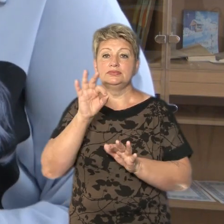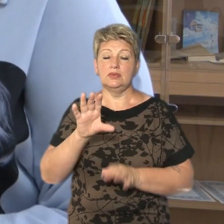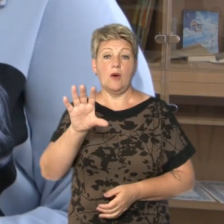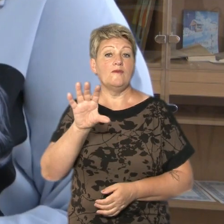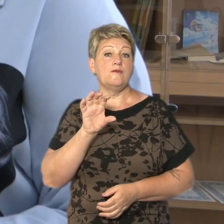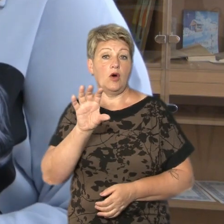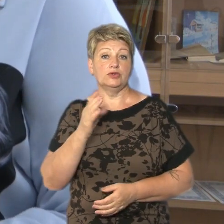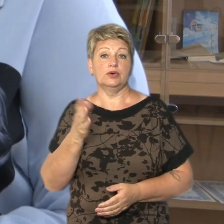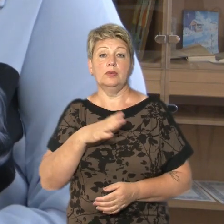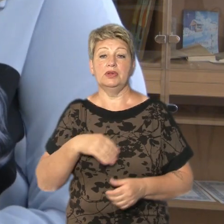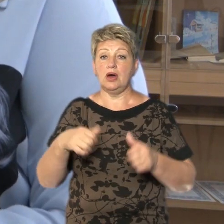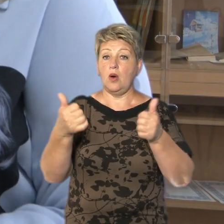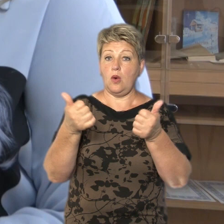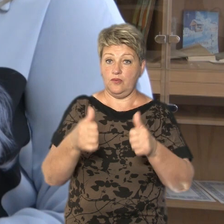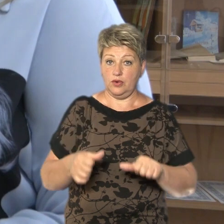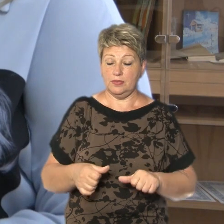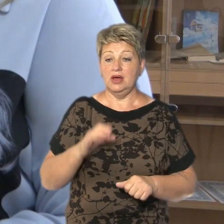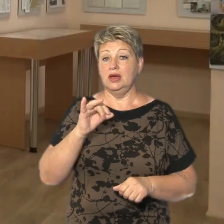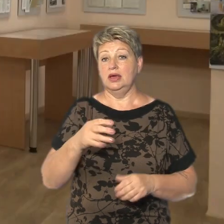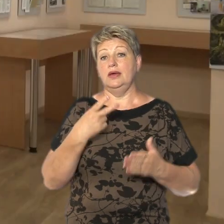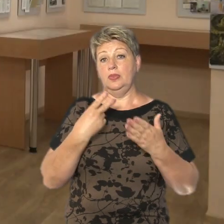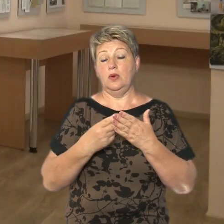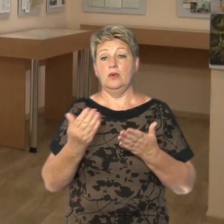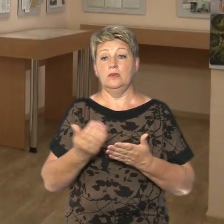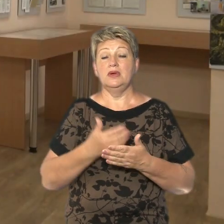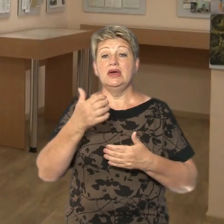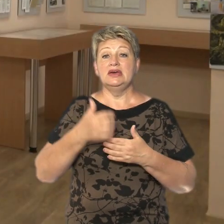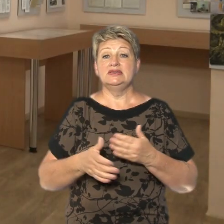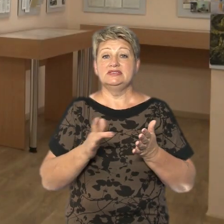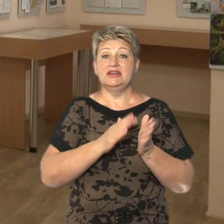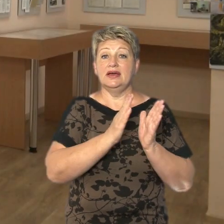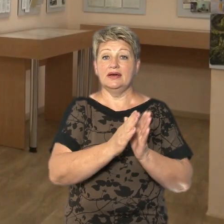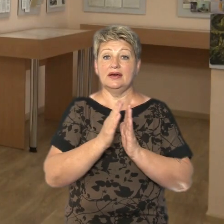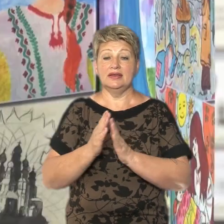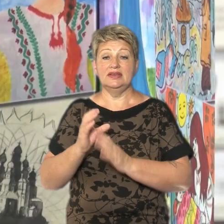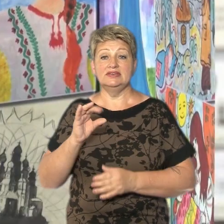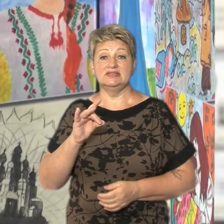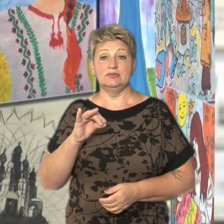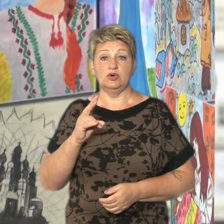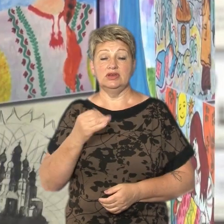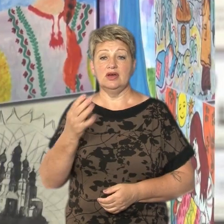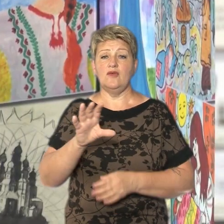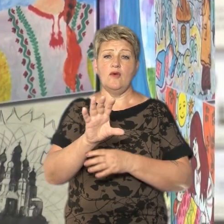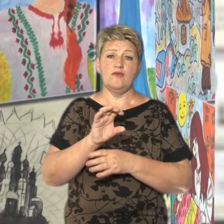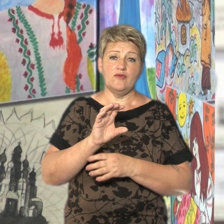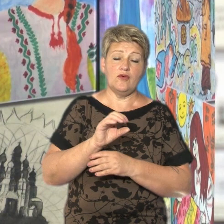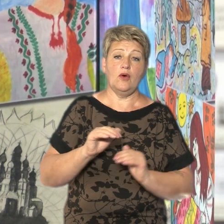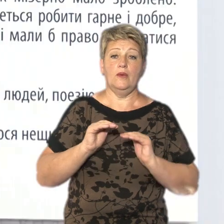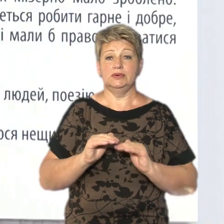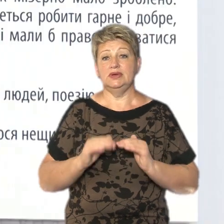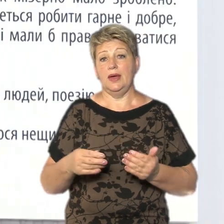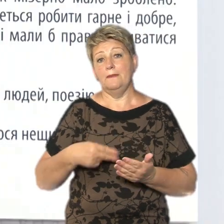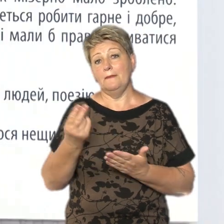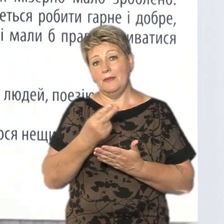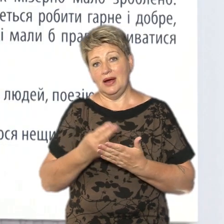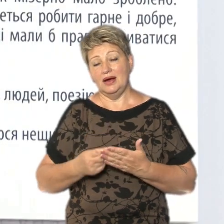графічно оформлене, і воно вже набуло ось такого вигляду. Серед книг Василя Симоненка, його фото, дитячих малюнків та портретів,